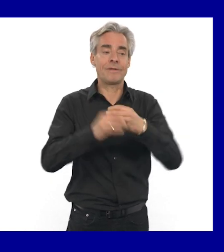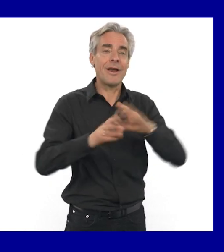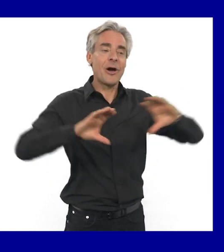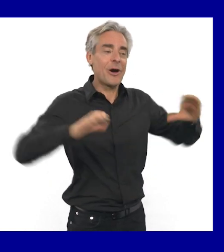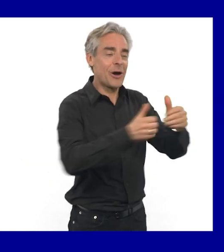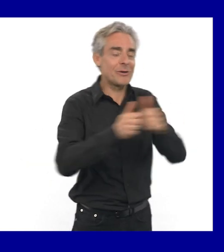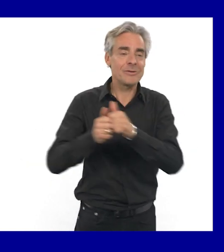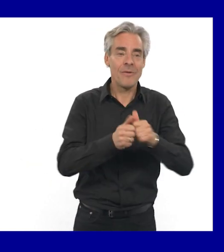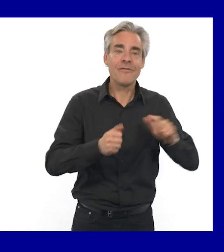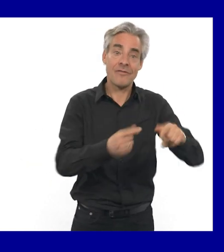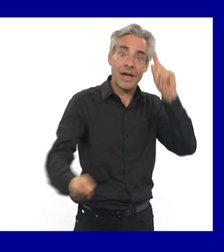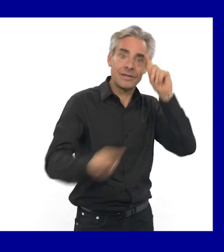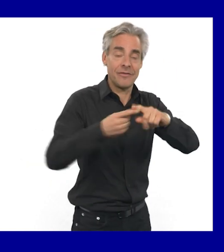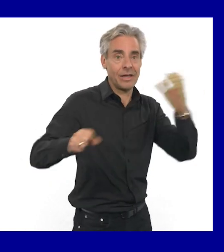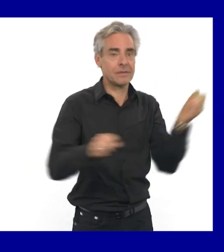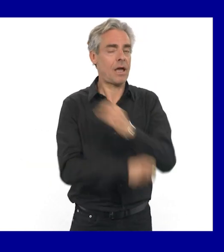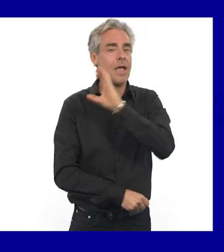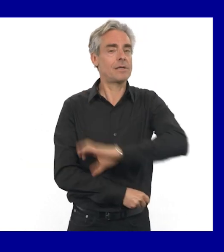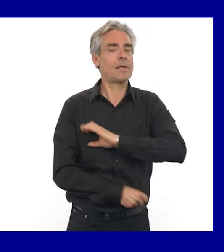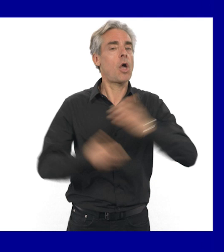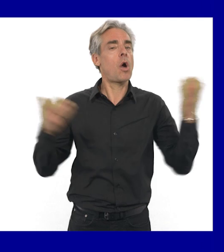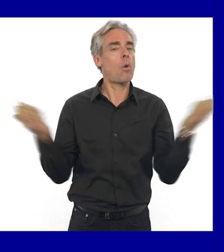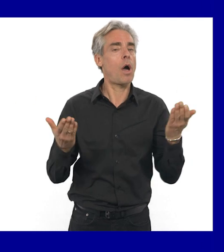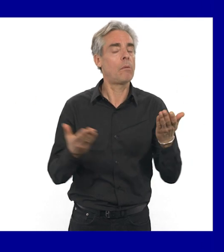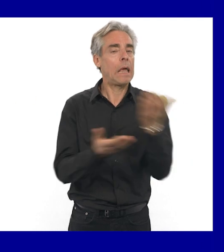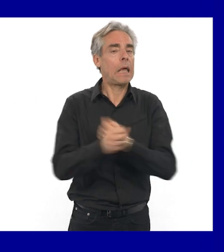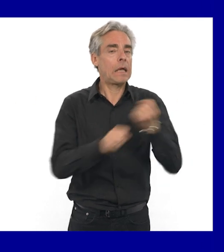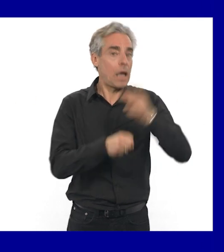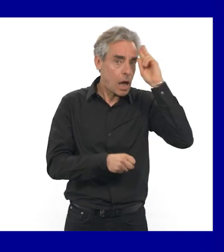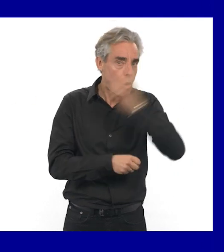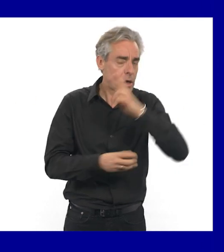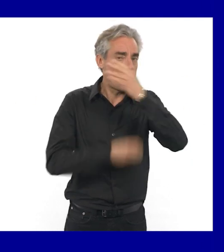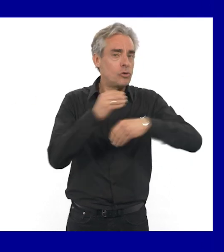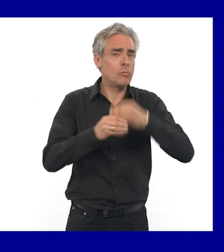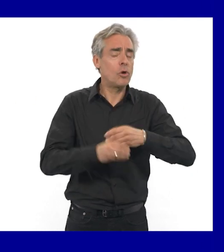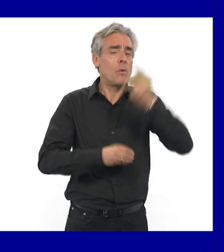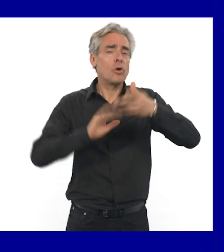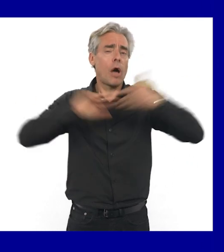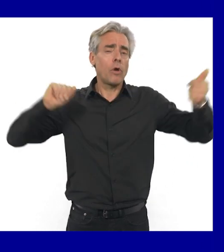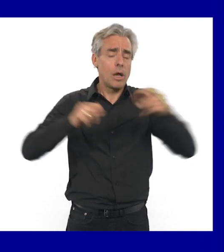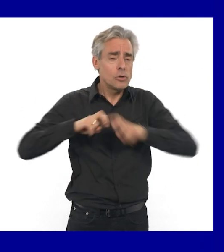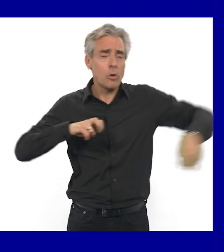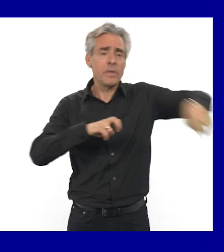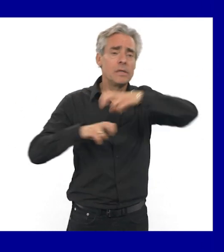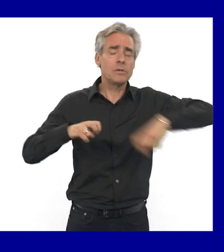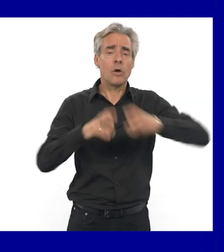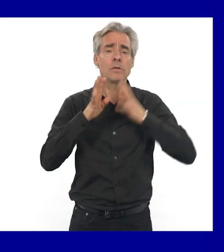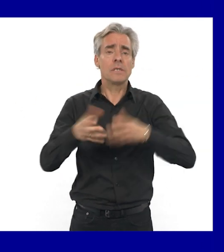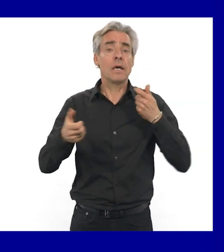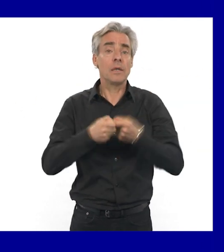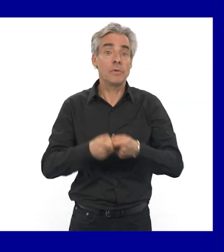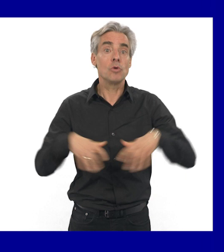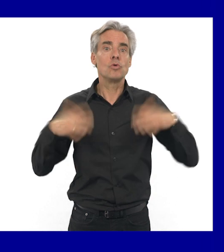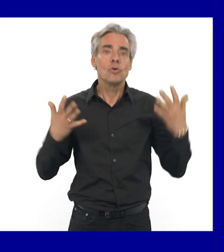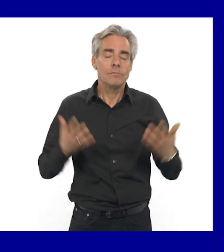ils s'uniront pour tenter de relever un défi de taille, établir le record du monde du plus grand relais sur piste en cyclisme adapté.